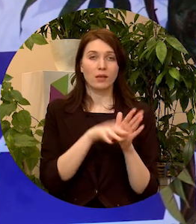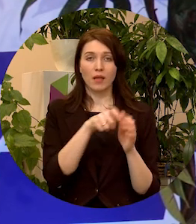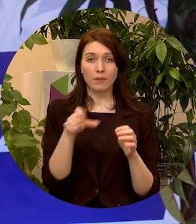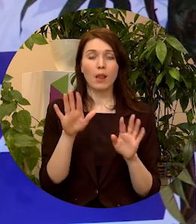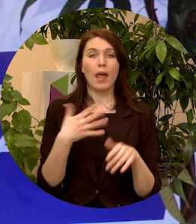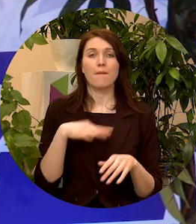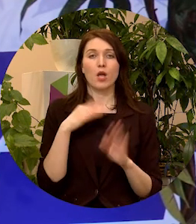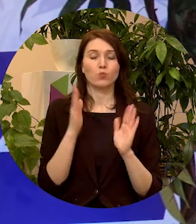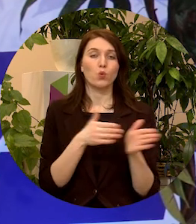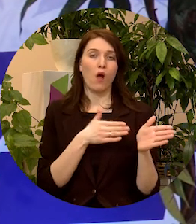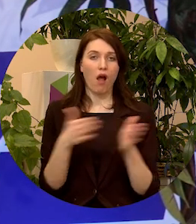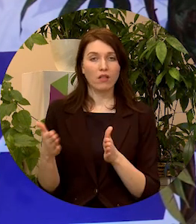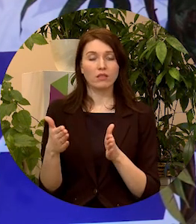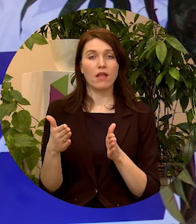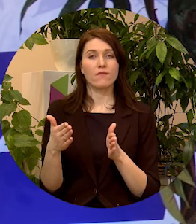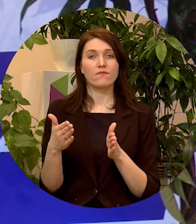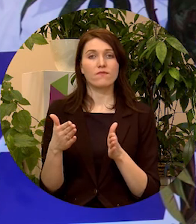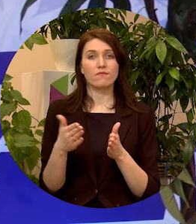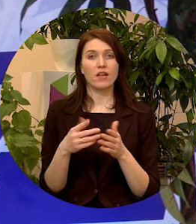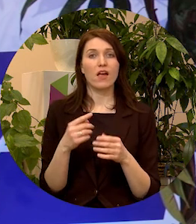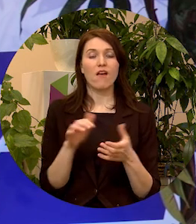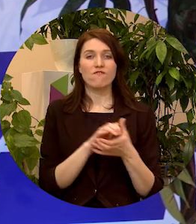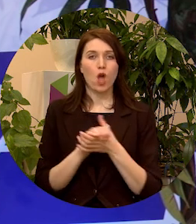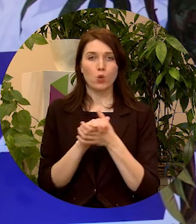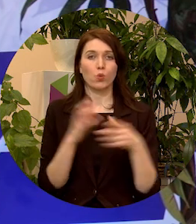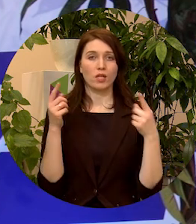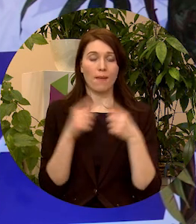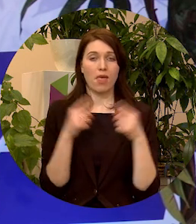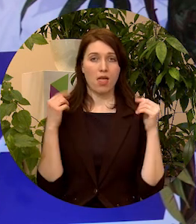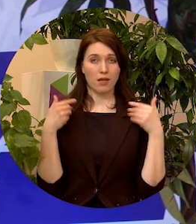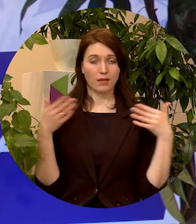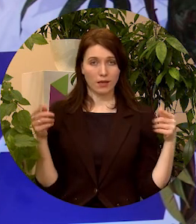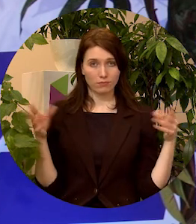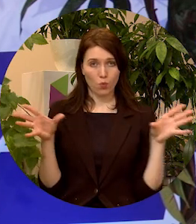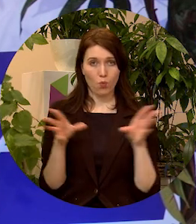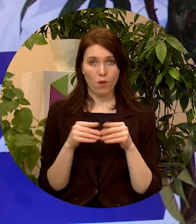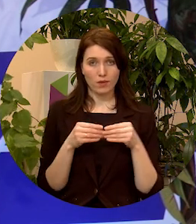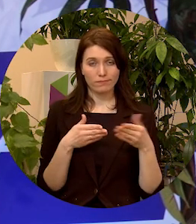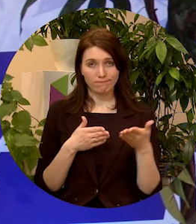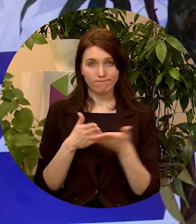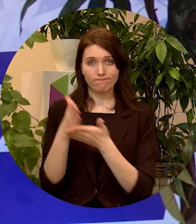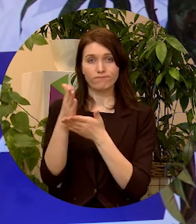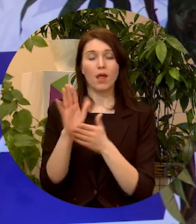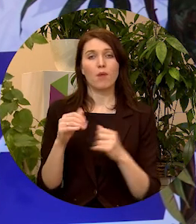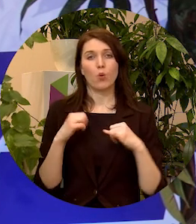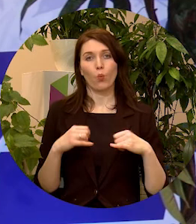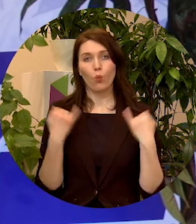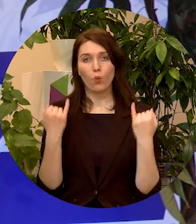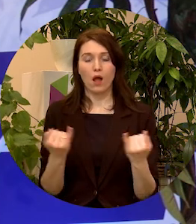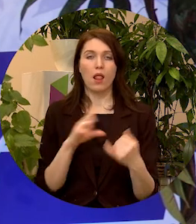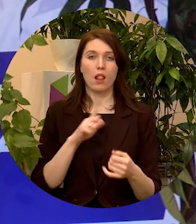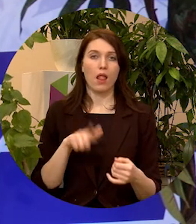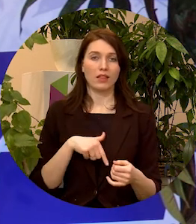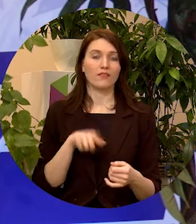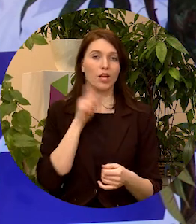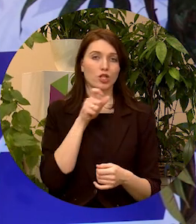lai mēs būtu gatavi iet uz vienotiem mērķiem par godu vai par labu Latvijas